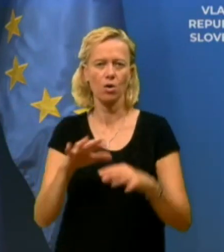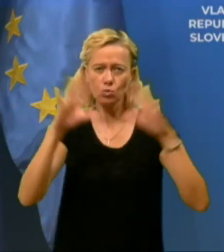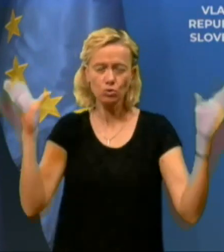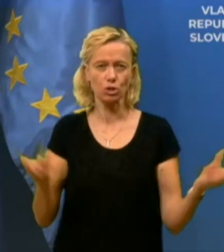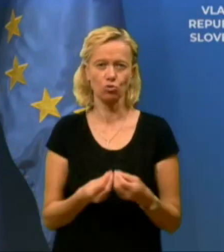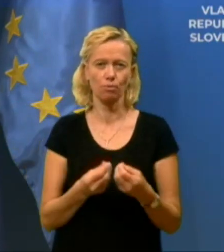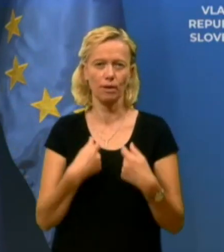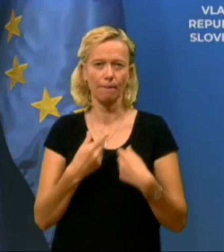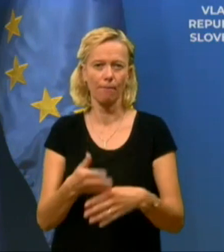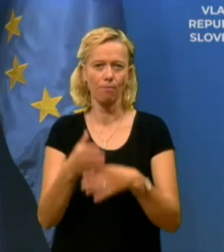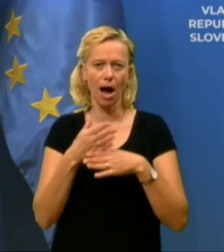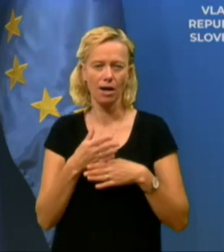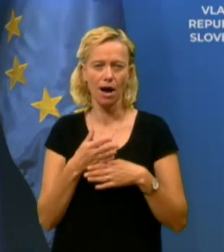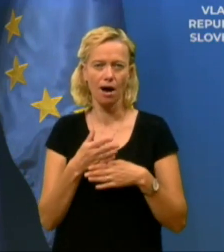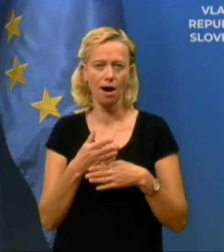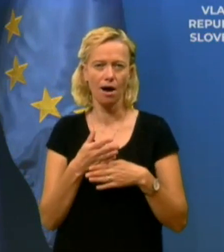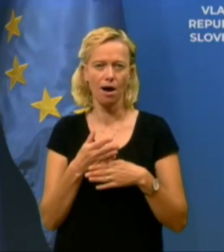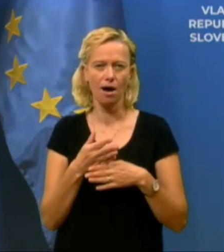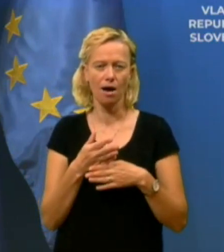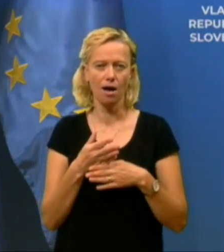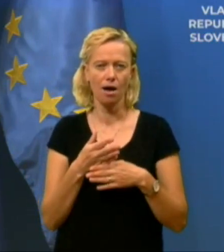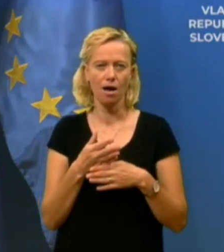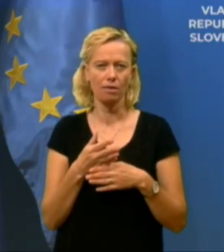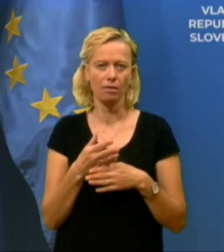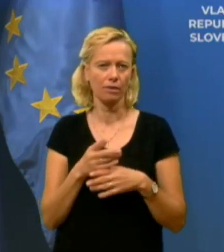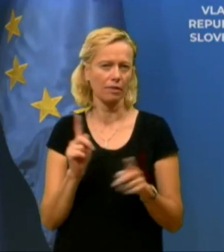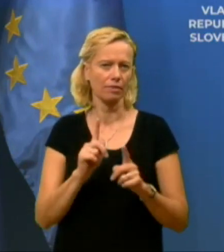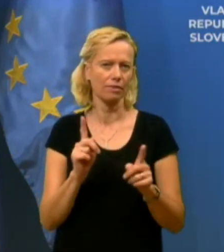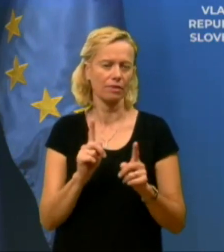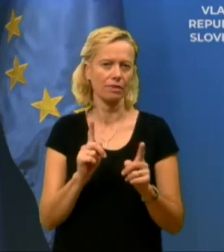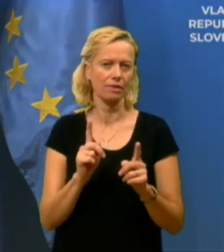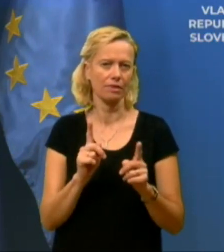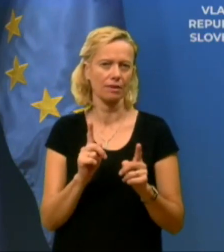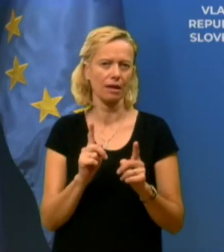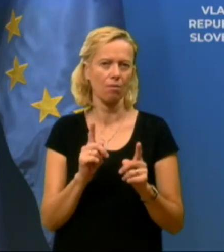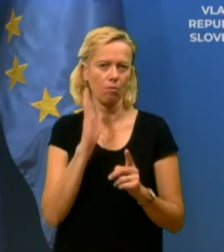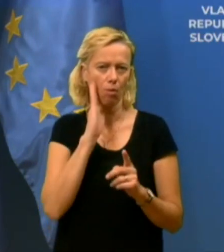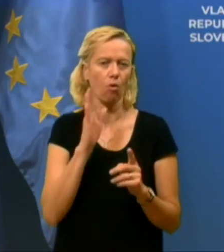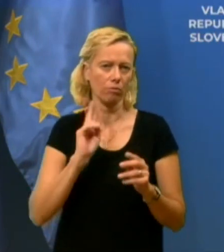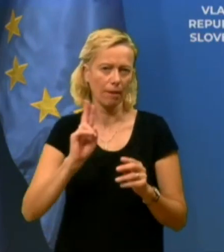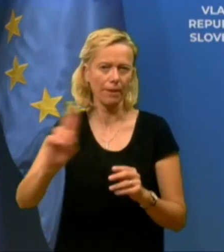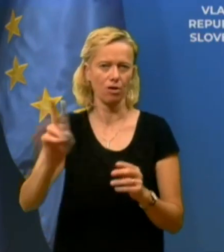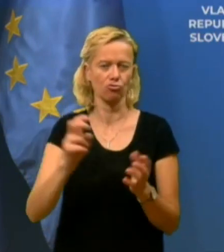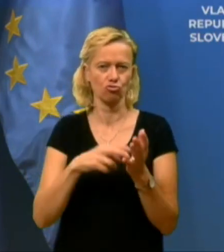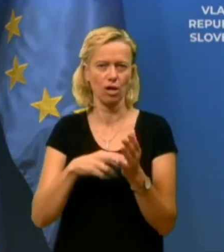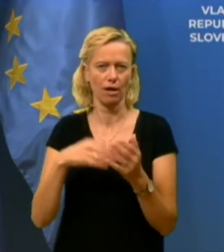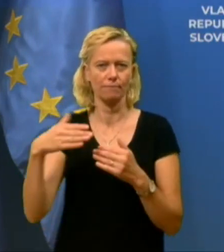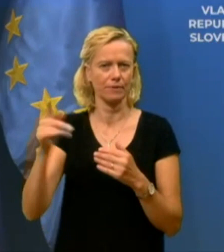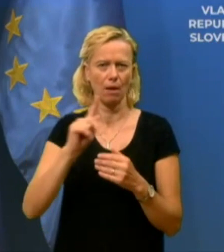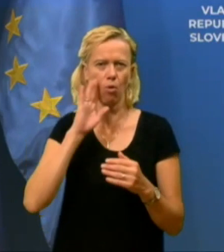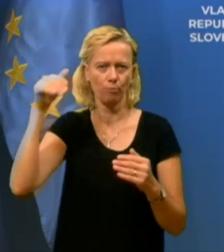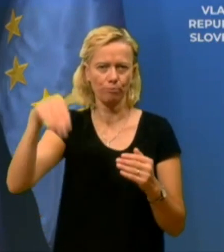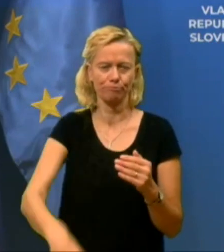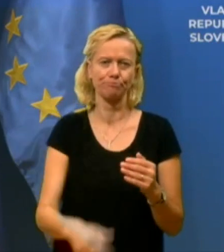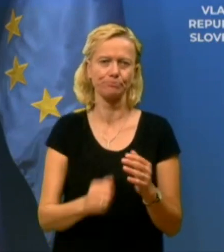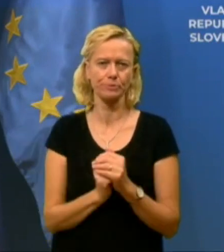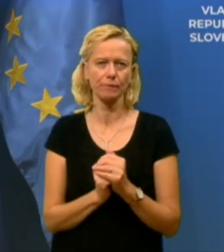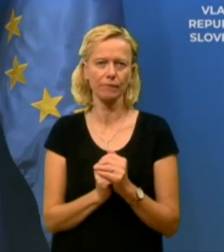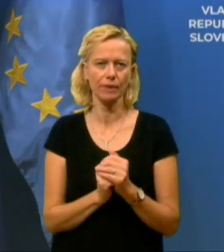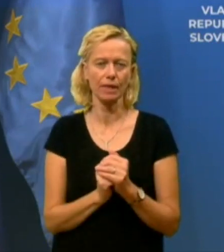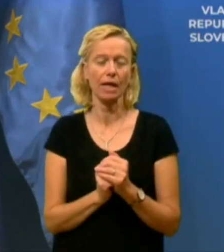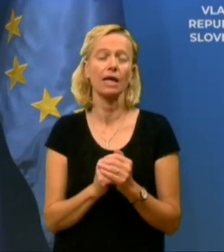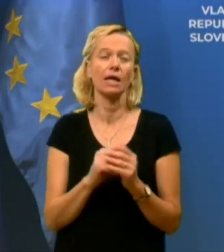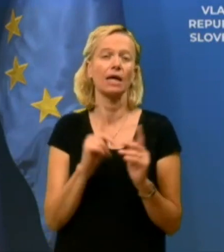skupaj nam pomaga s tem, da nismo v lockdownu in da bomo lahko šli, upam, tako še naprej. Kaj bi rad povedal tukajle?